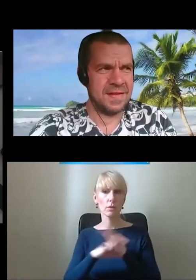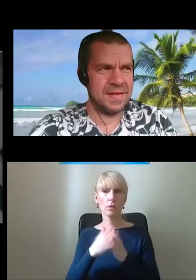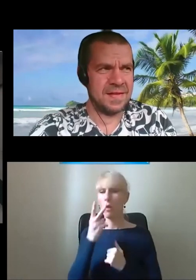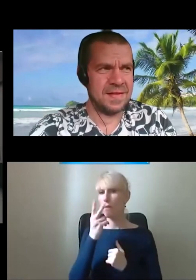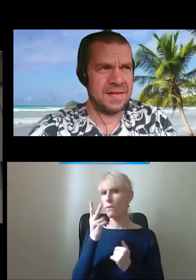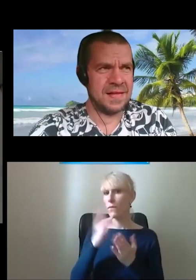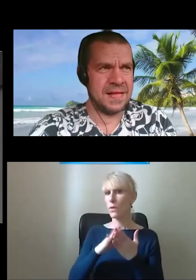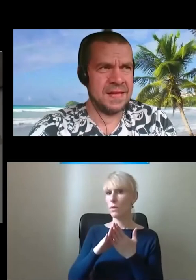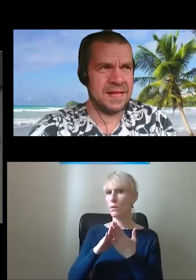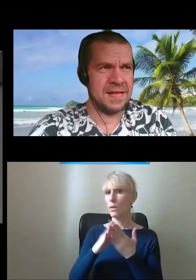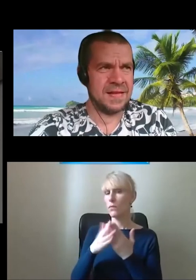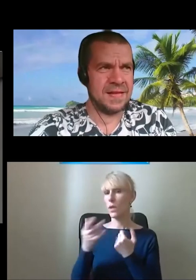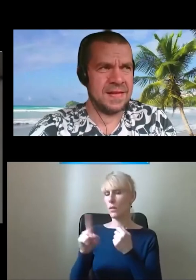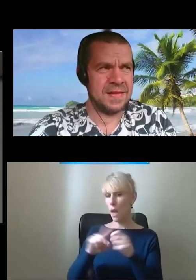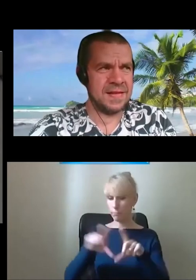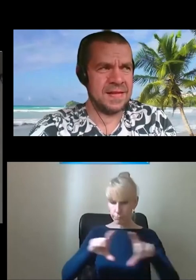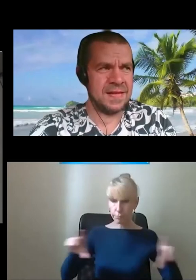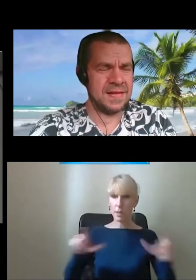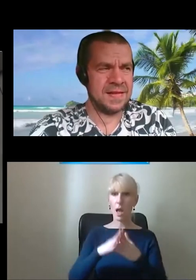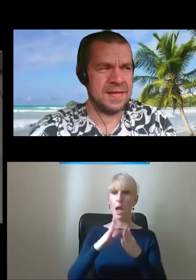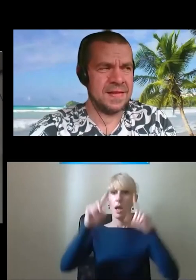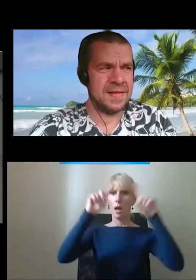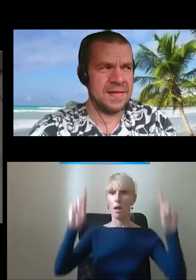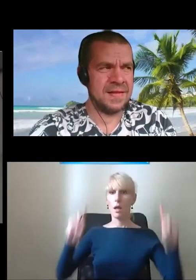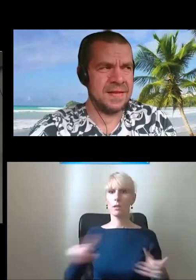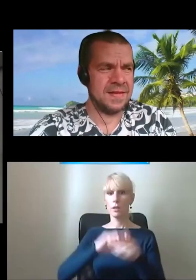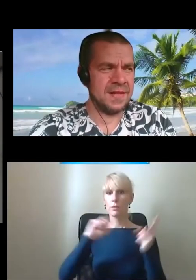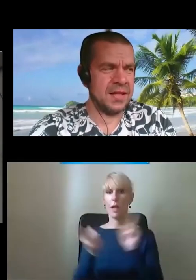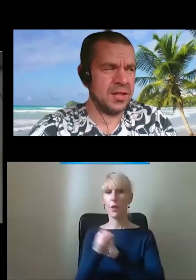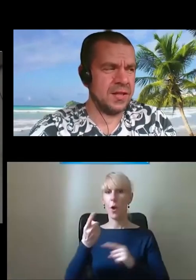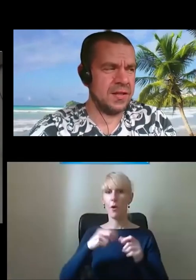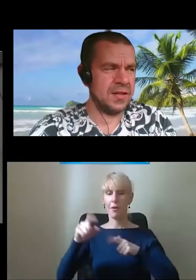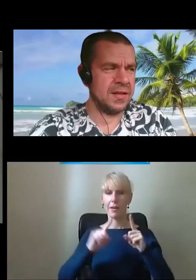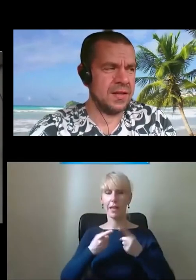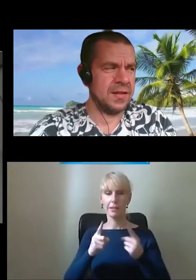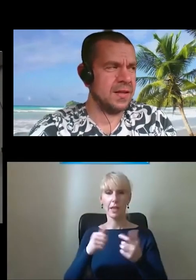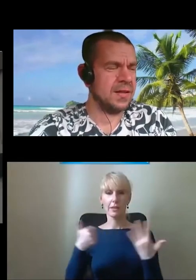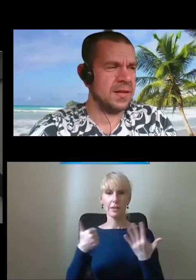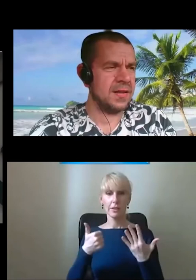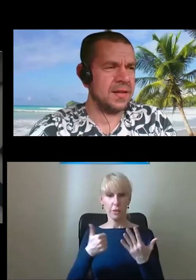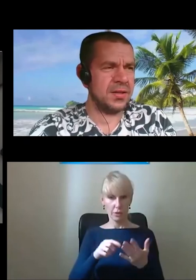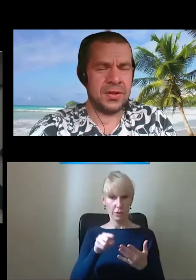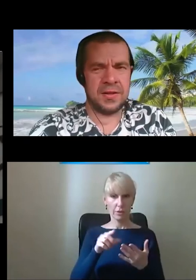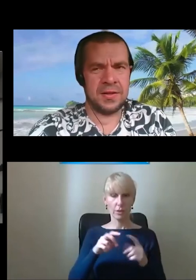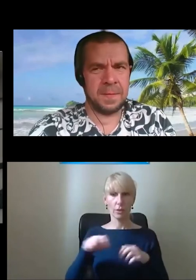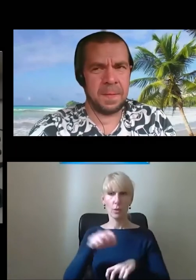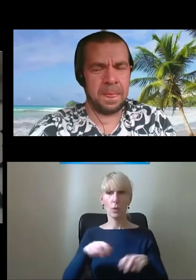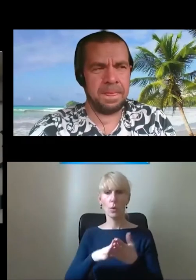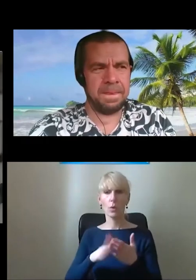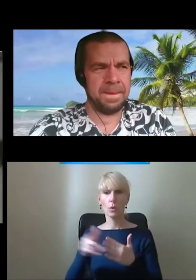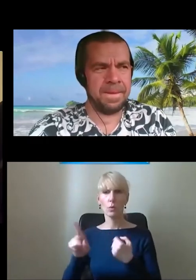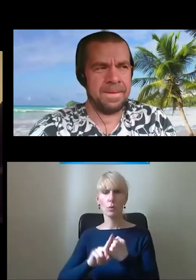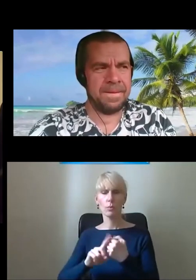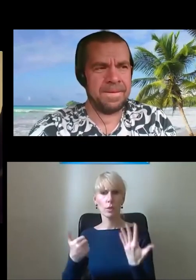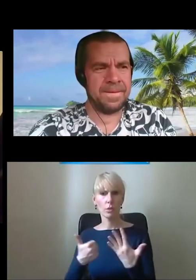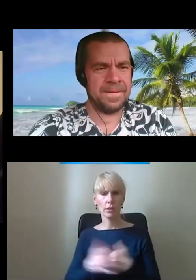skrzynce numerek 6. Taka żółta tablica, uwaga, zmiana organizacji ruchu. Wyjście do Aleja Jana Pawła... Przy złotych tarasów